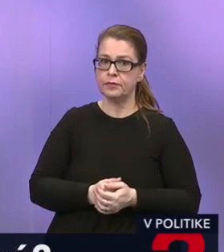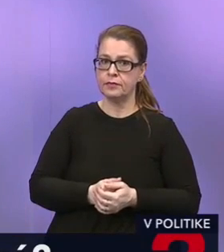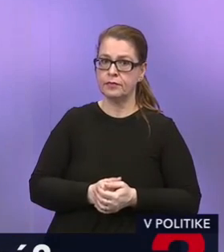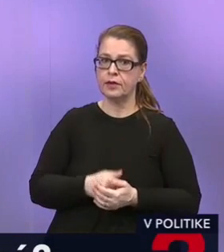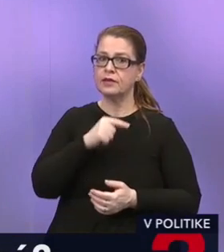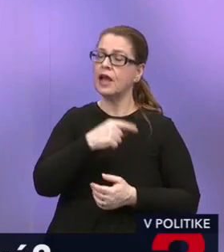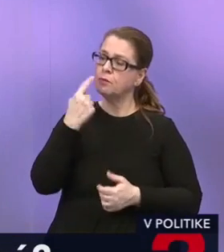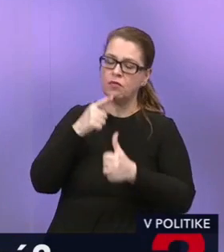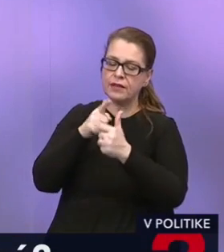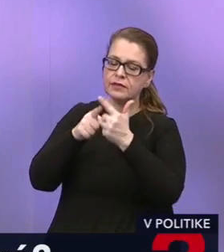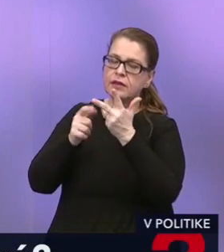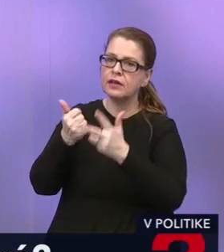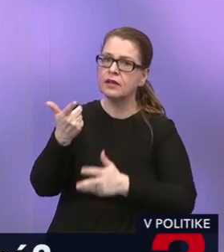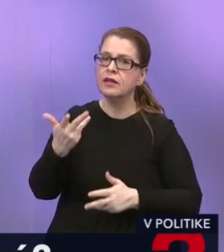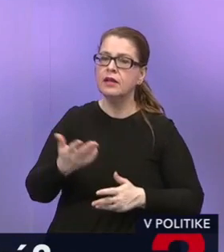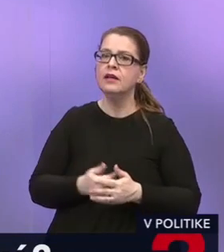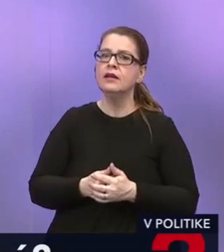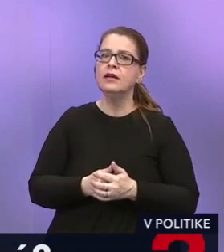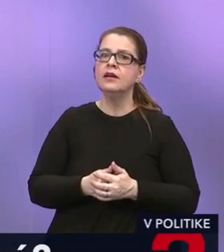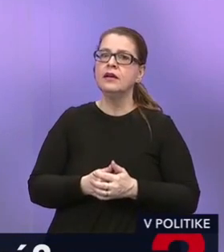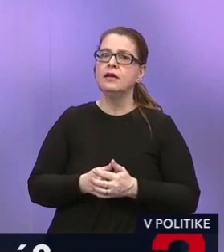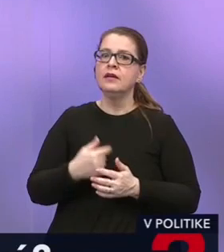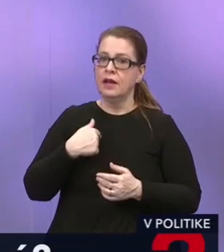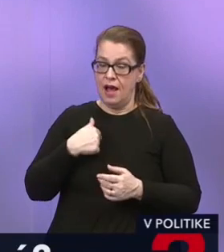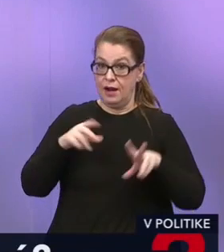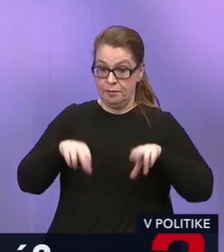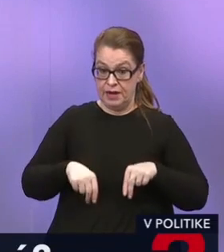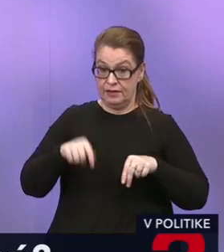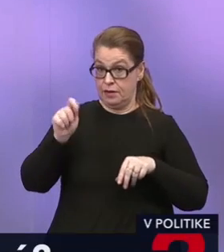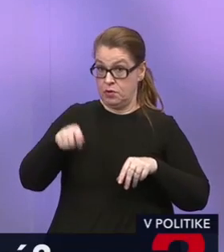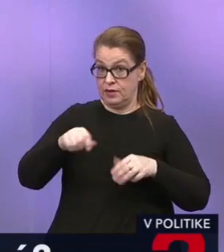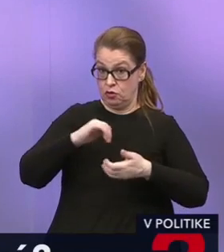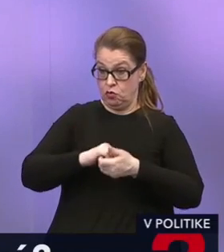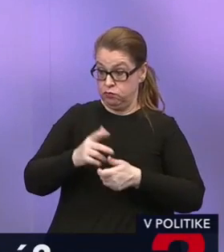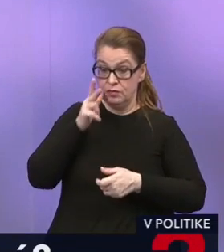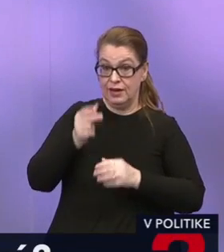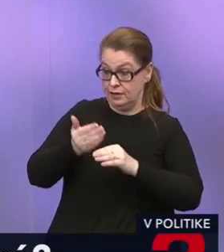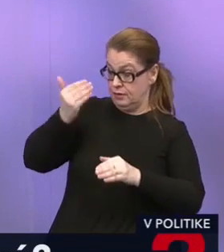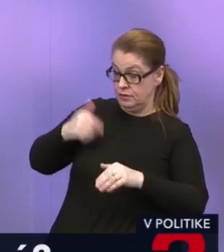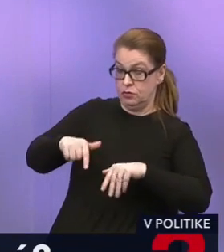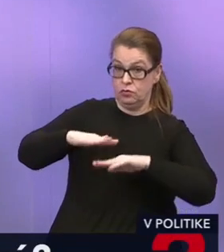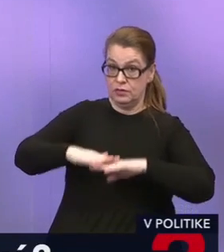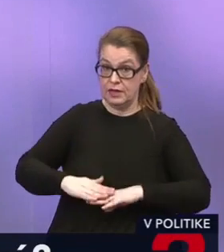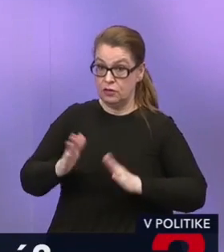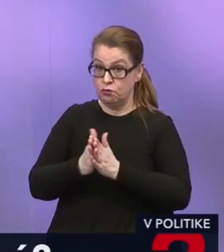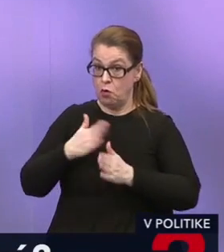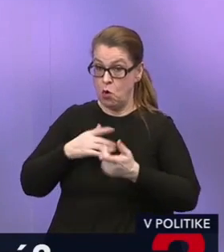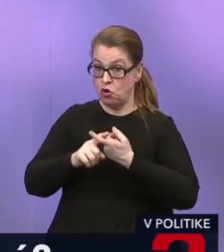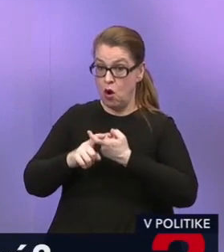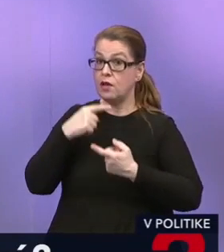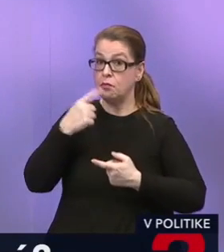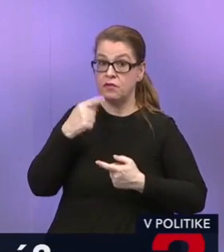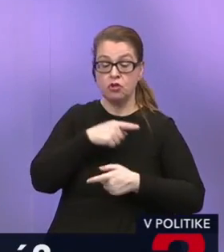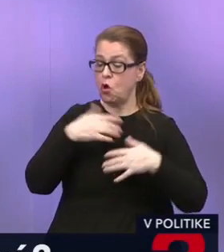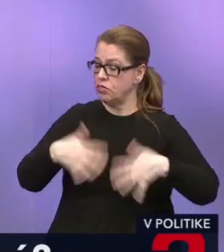Teraz povedať, ktoré to boli. Každý jeden. Ale ak odpočítam predsedu poslaneckého klubu, ktorý tu pred troma dňami sedel s môjim kolegom Kerim, dokonca povedal, že